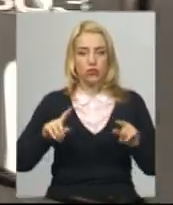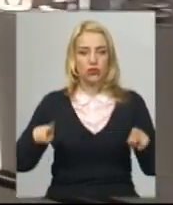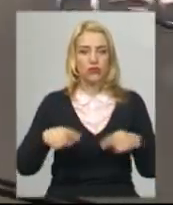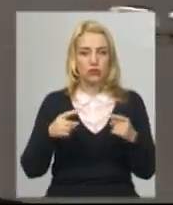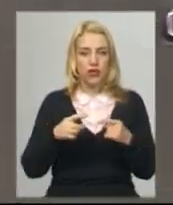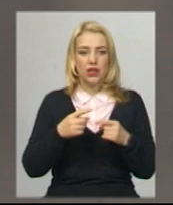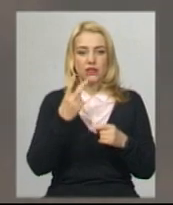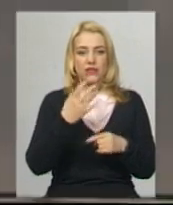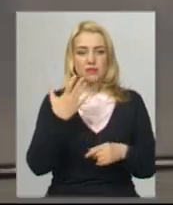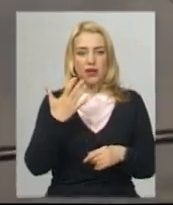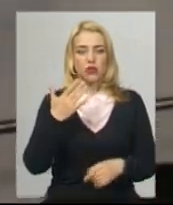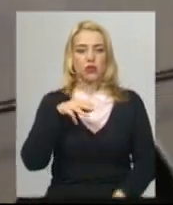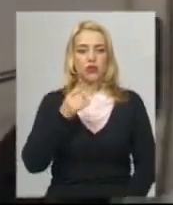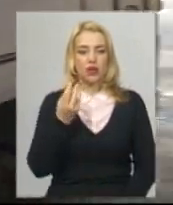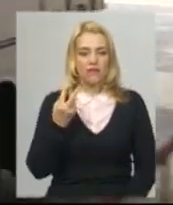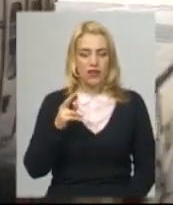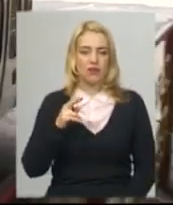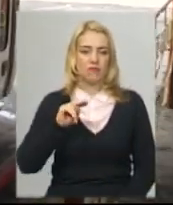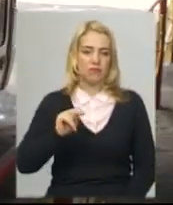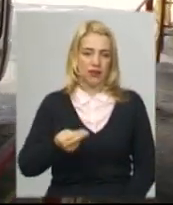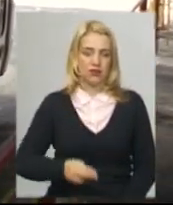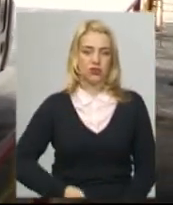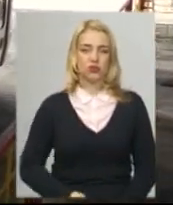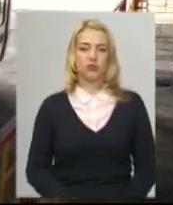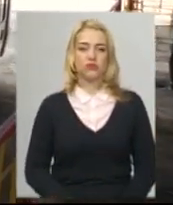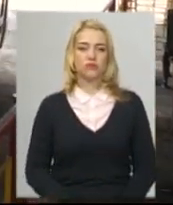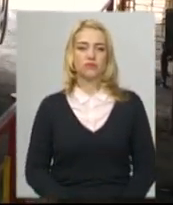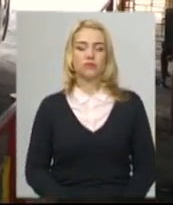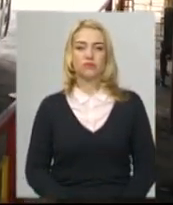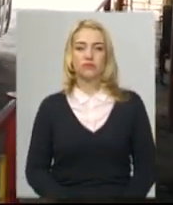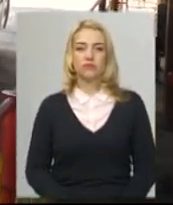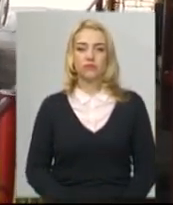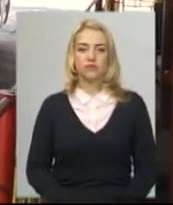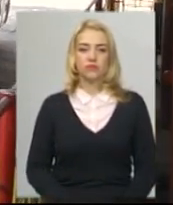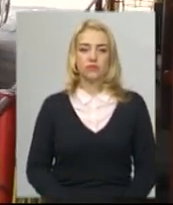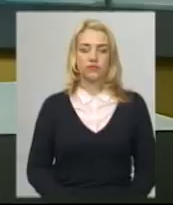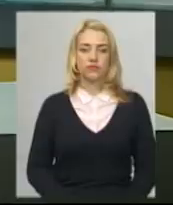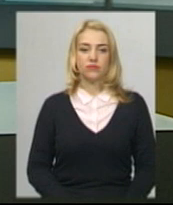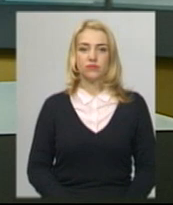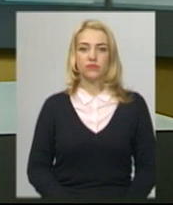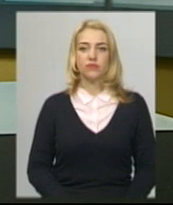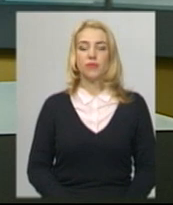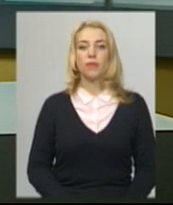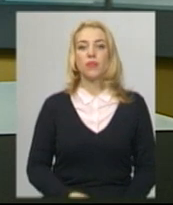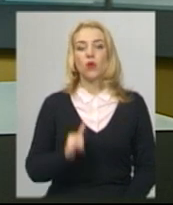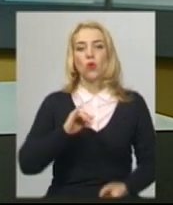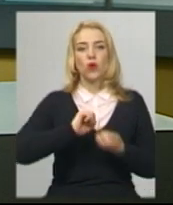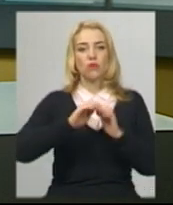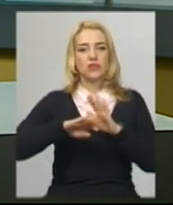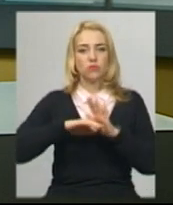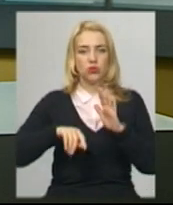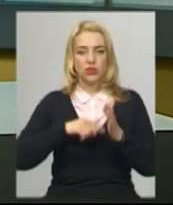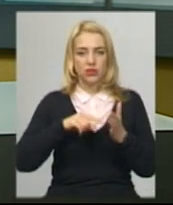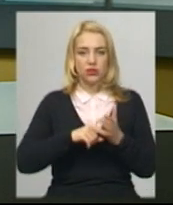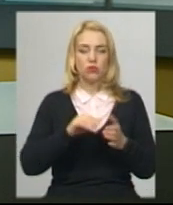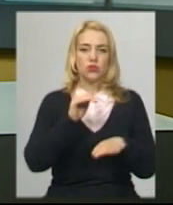29 травня. Світлана Поробок, Олександр Горішевський, новини на Суспільному, Хмельницький. У Кам'янці-Подільському